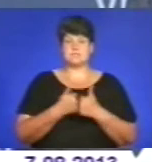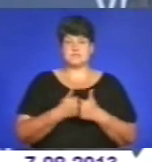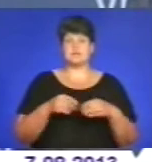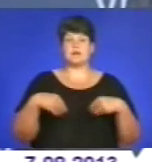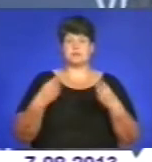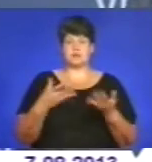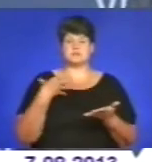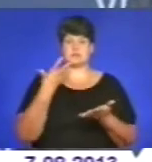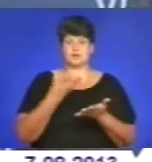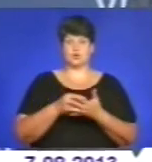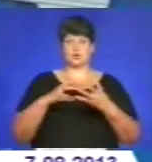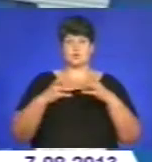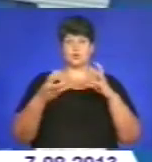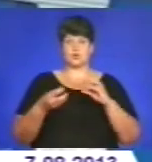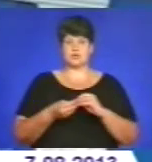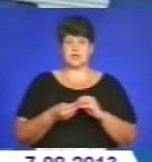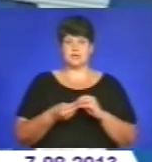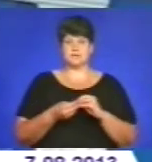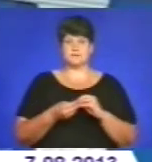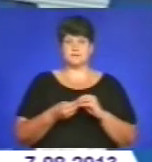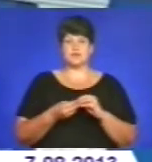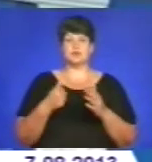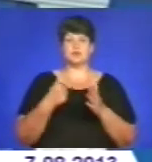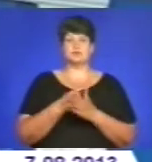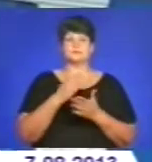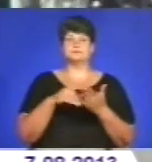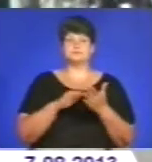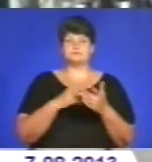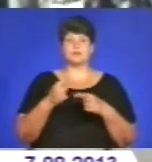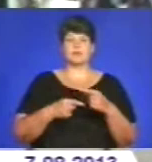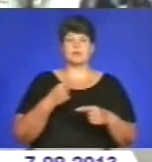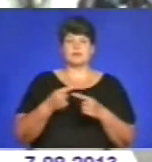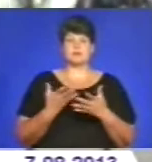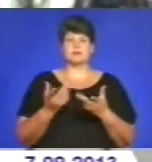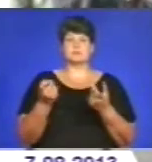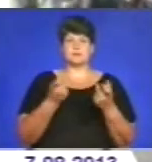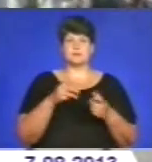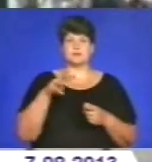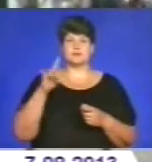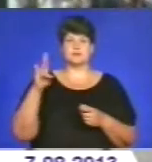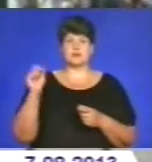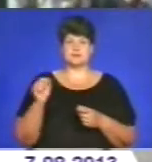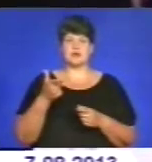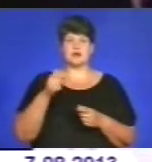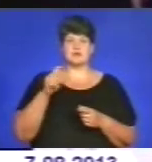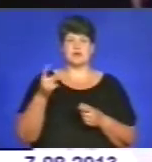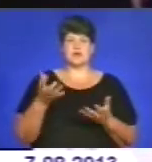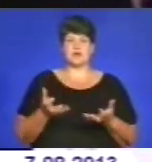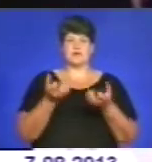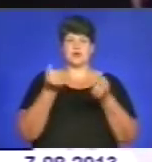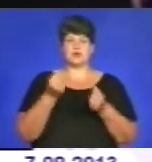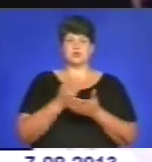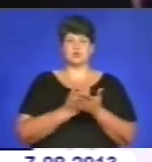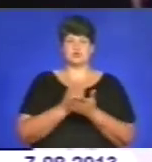своє заключення. До ліквідації наслідків вибуху залучили Держслужбу з надзвичайних ситуацій та Газорятувальну службу. В період